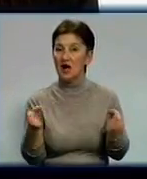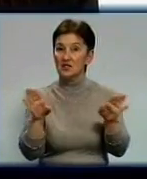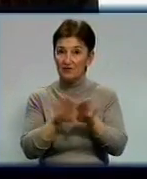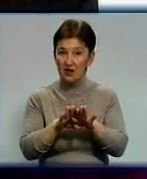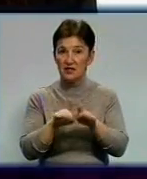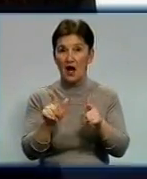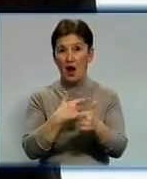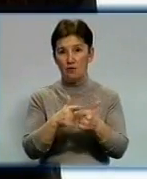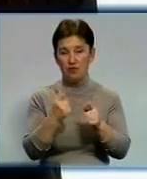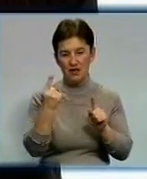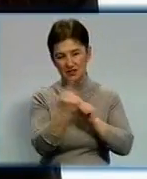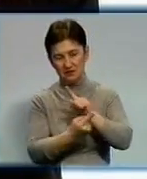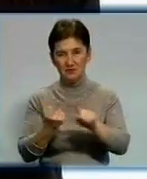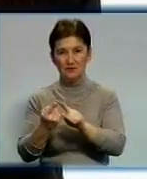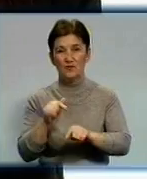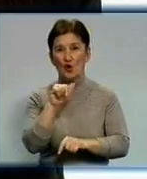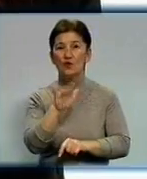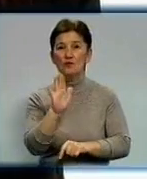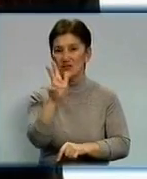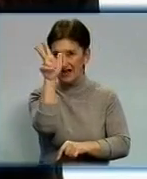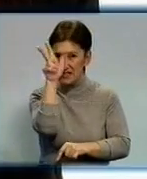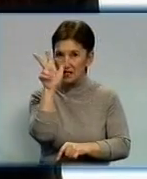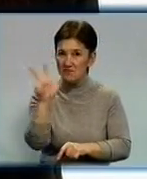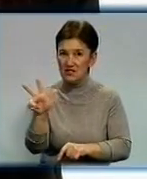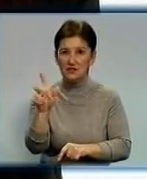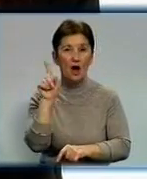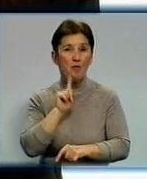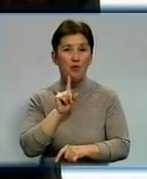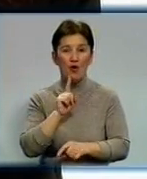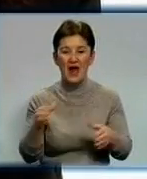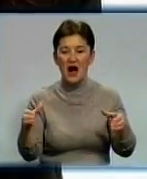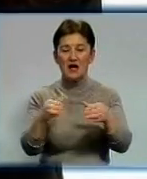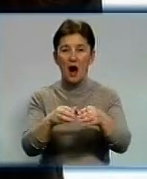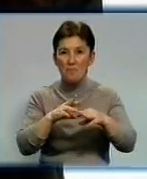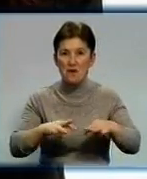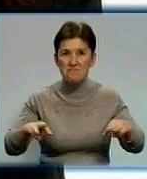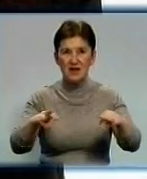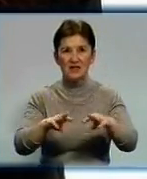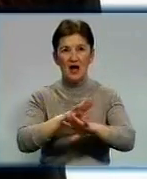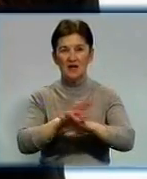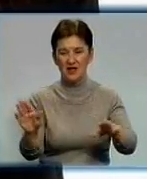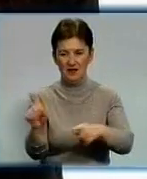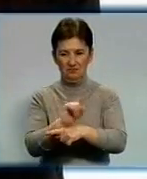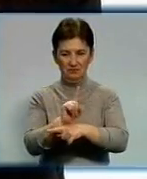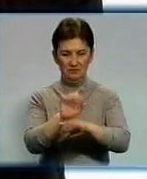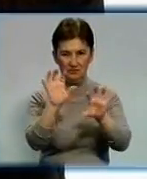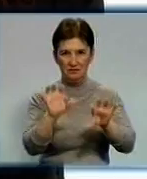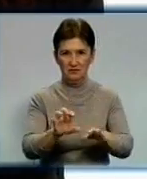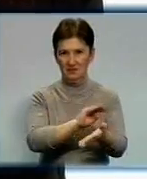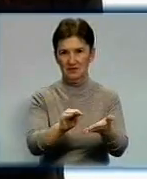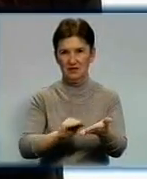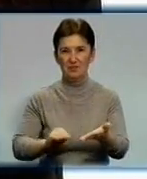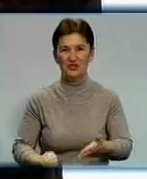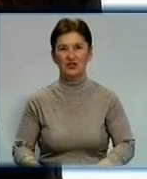перекваліфікуватися. Для цього в них буде лише три місяці, допоки КАМІН урегулює усі нормативно-правові документи. Яна Вєчірко, Микола